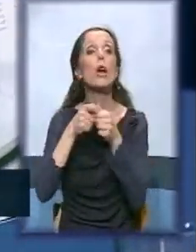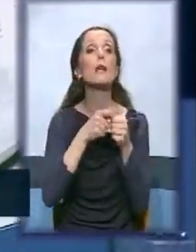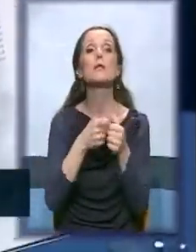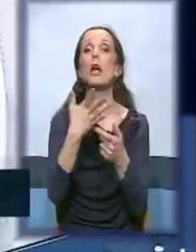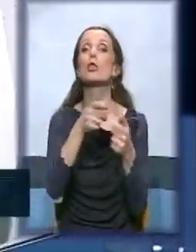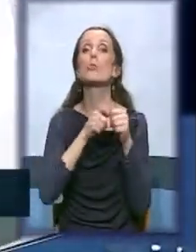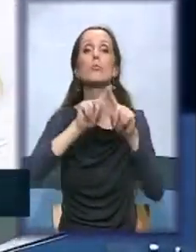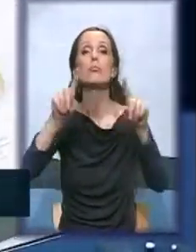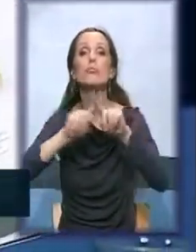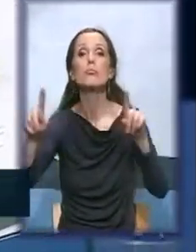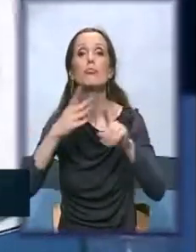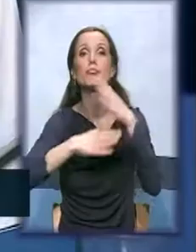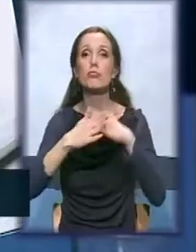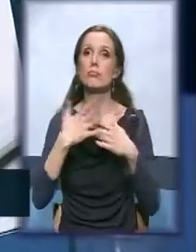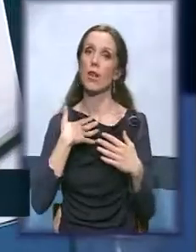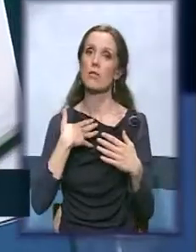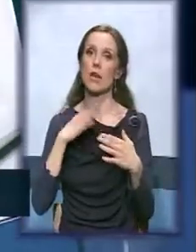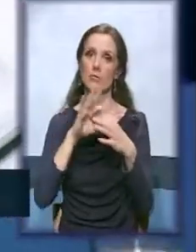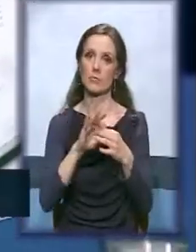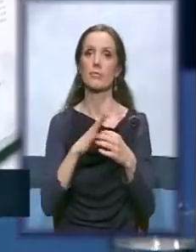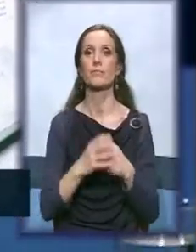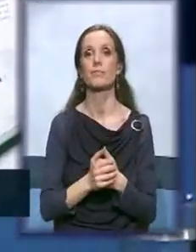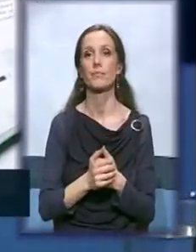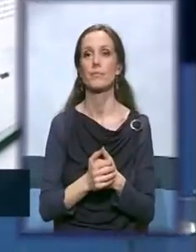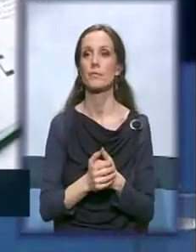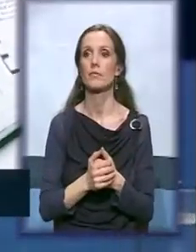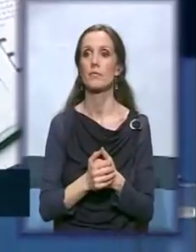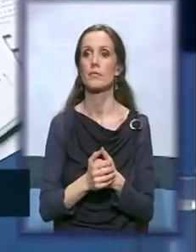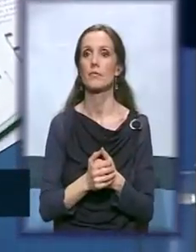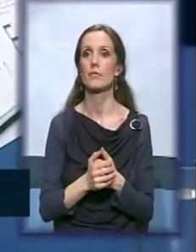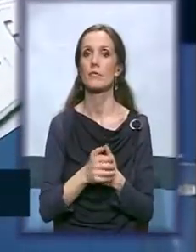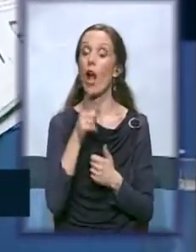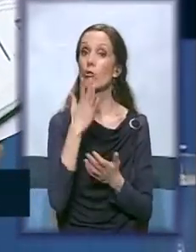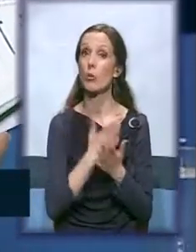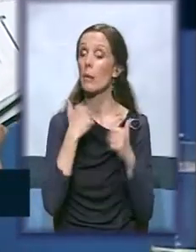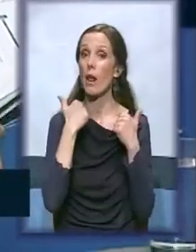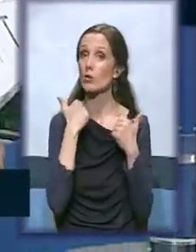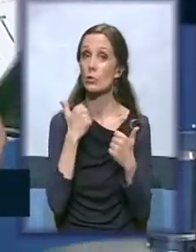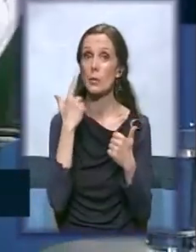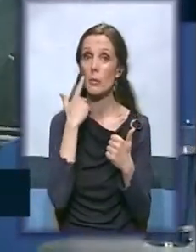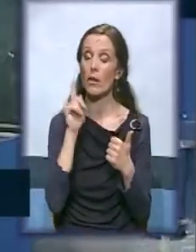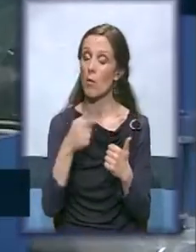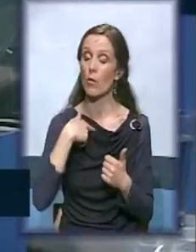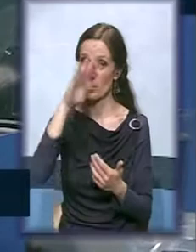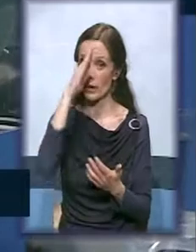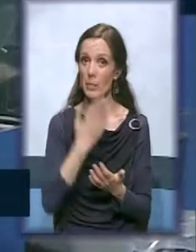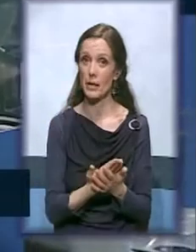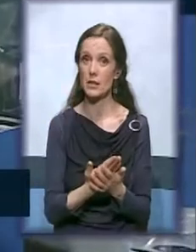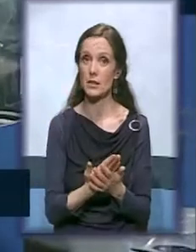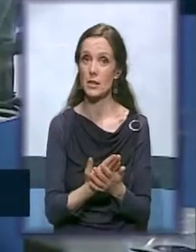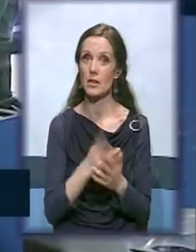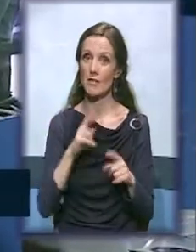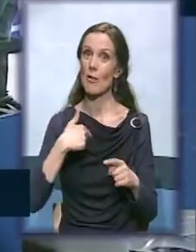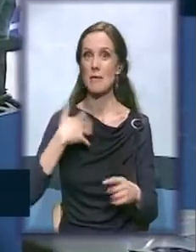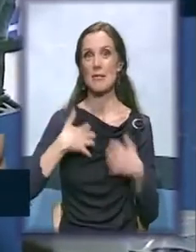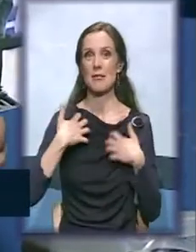različitim vrstama i vrstama i validitete, ali to je bilo božanstvo na priliku. Moram priznati da baš što vam se